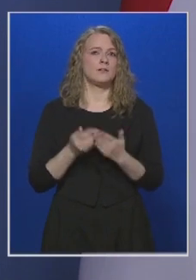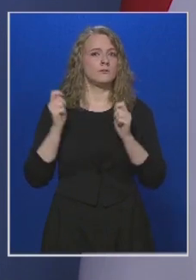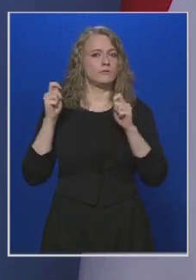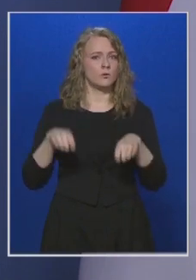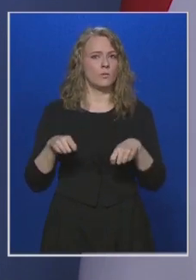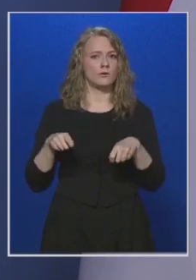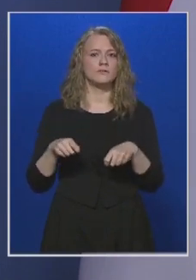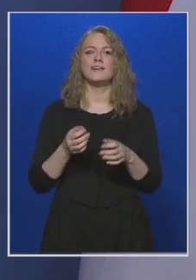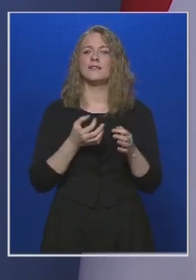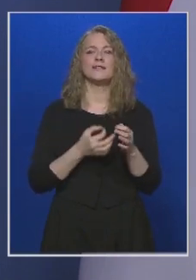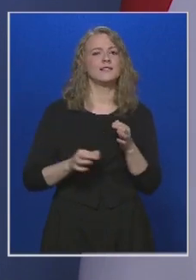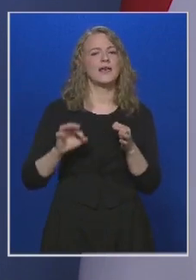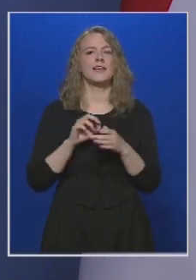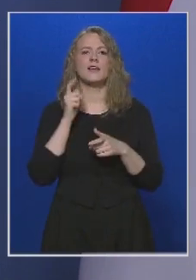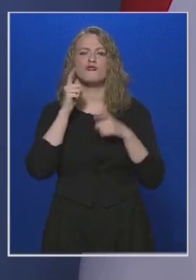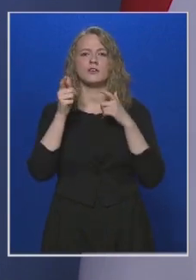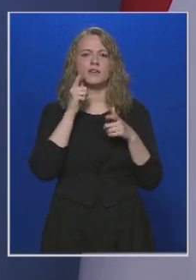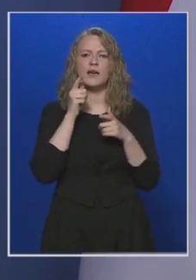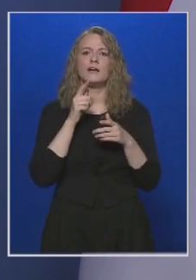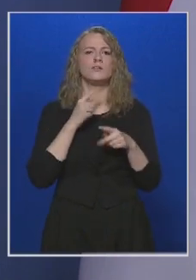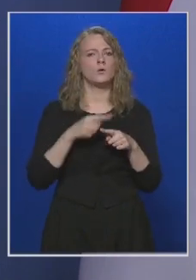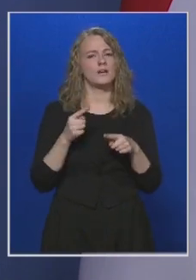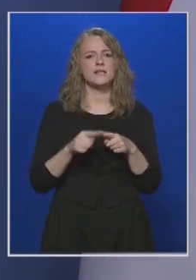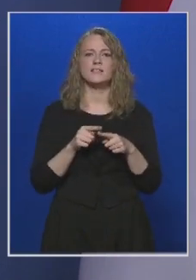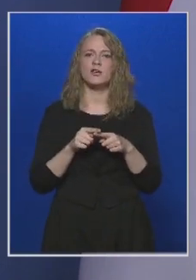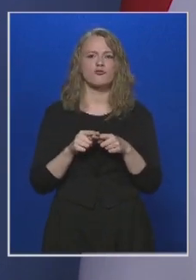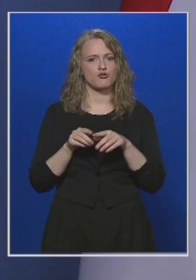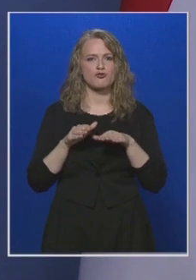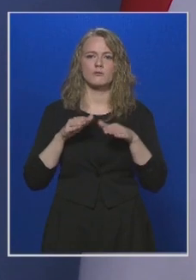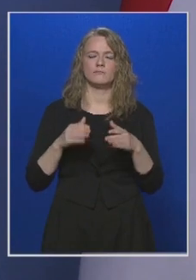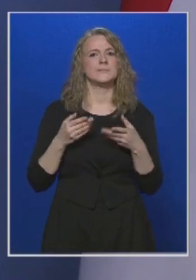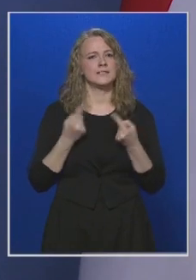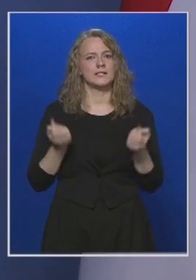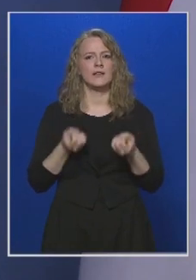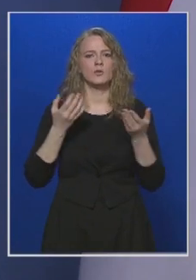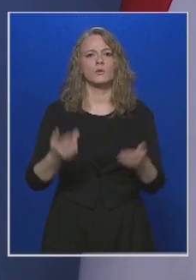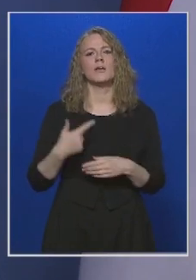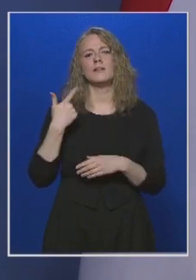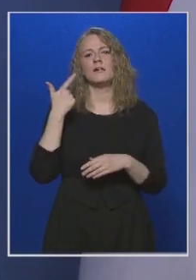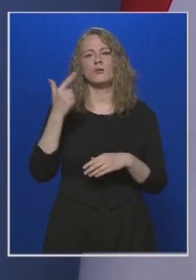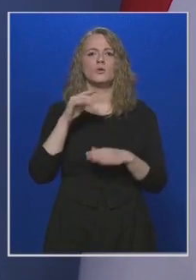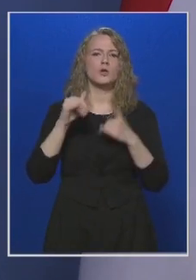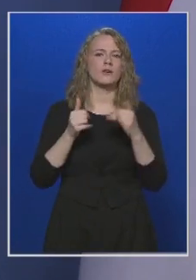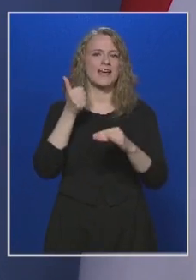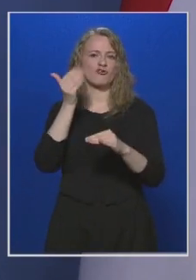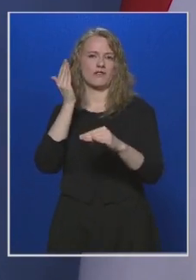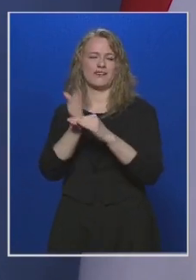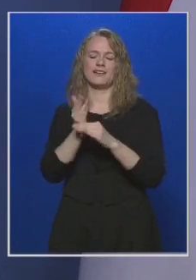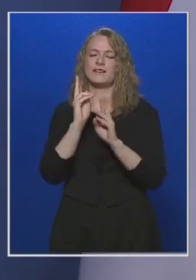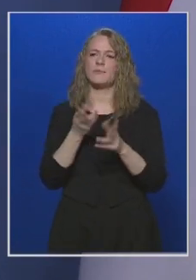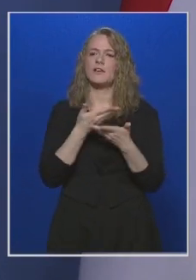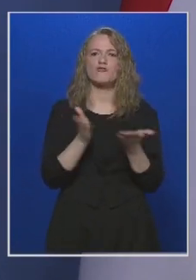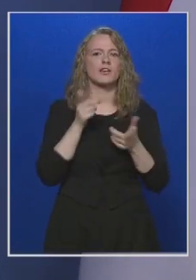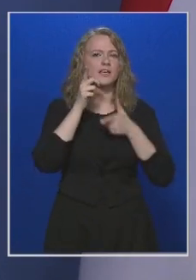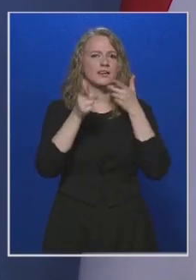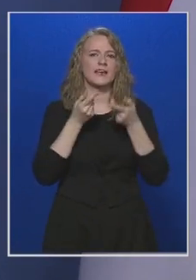teljes hiteltörlesztési moratóriumot hirdetünk, hogy 2021. január 1-ig nem kell senkinek hitelt